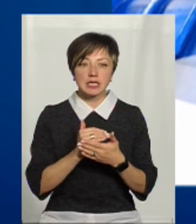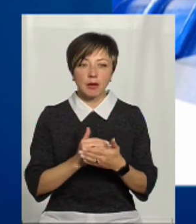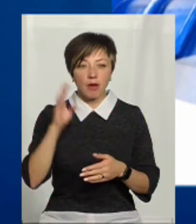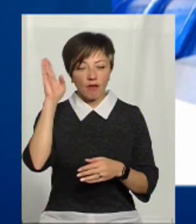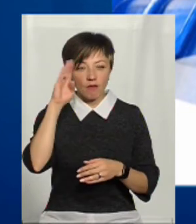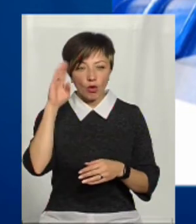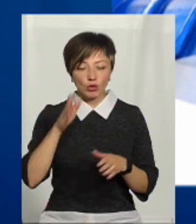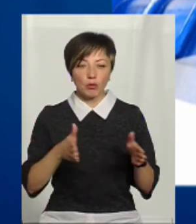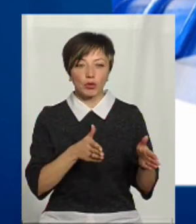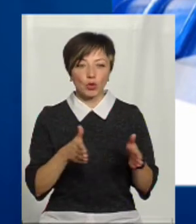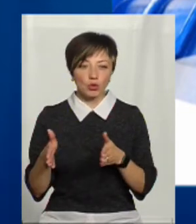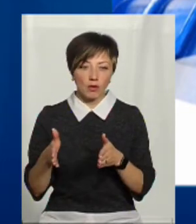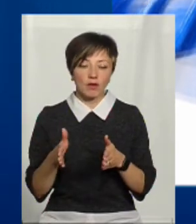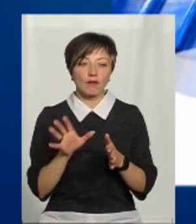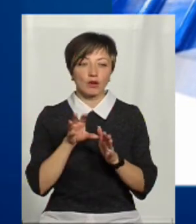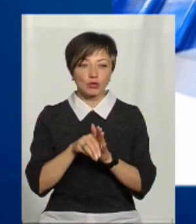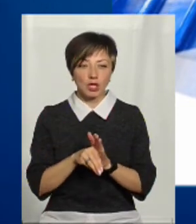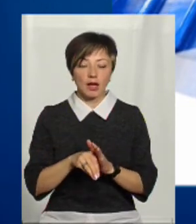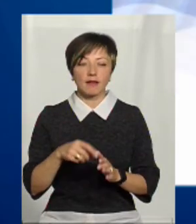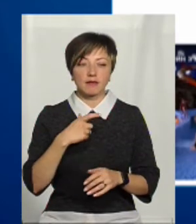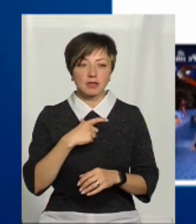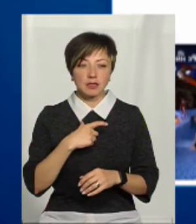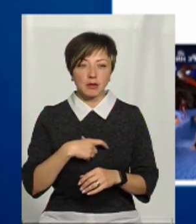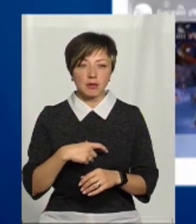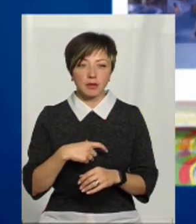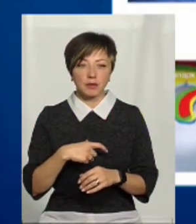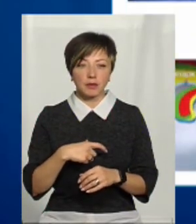водопідготовки, яка включає в себе